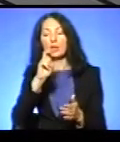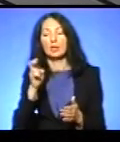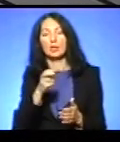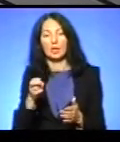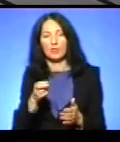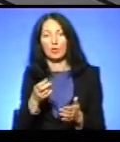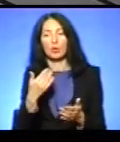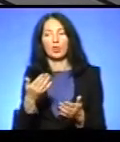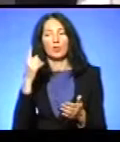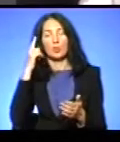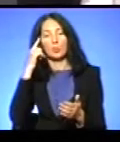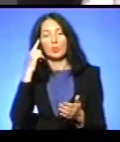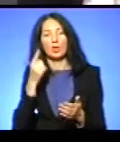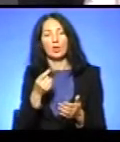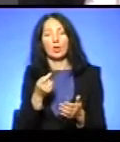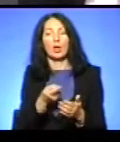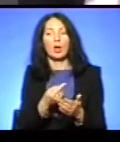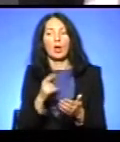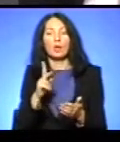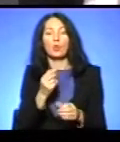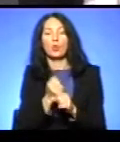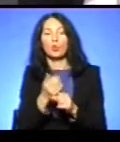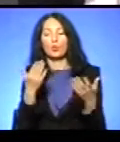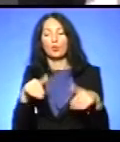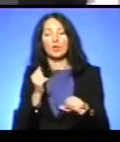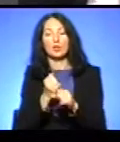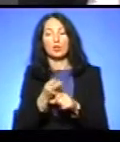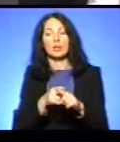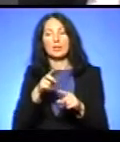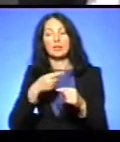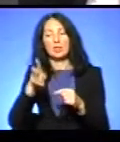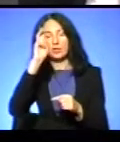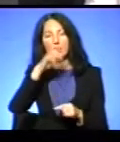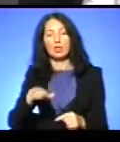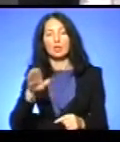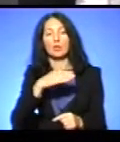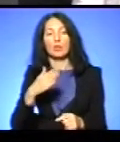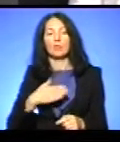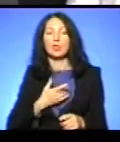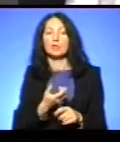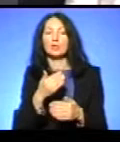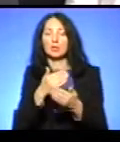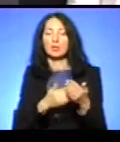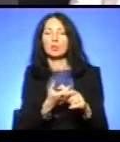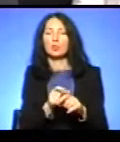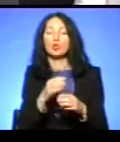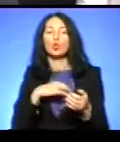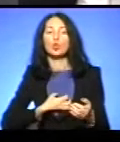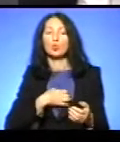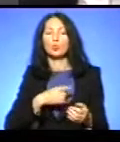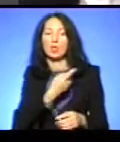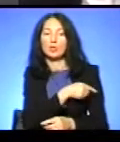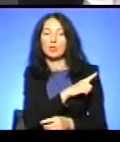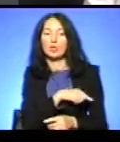працювали власні ті країни, держави. В нас, звичайно, дуже сумна ситуація, як з медициною в